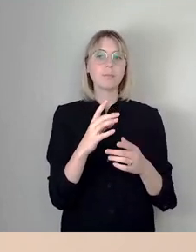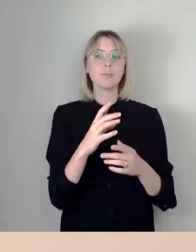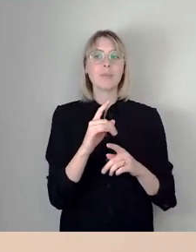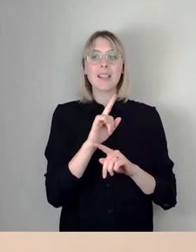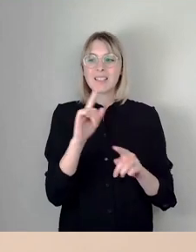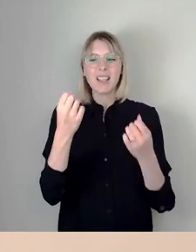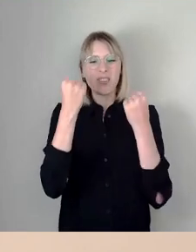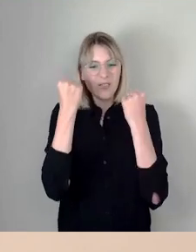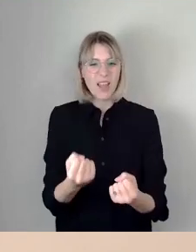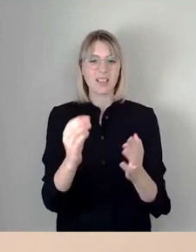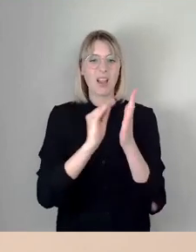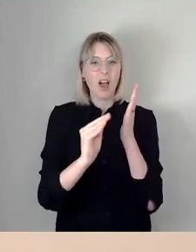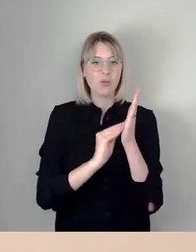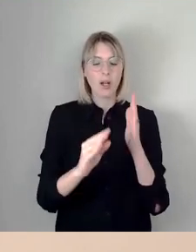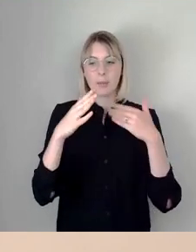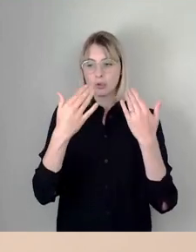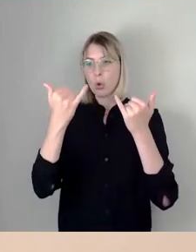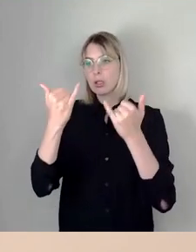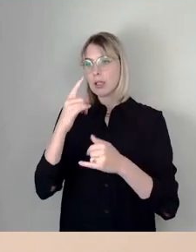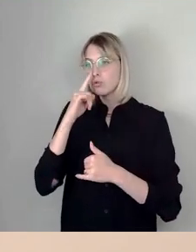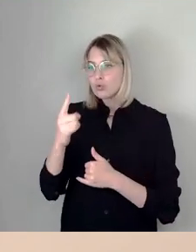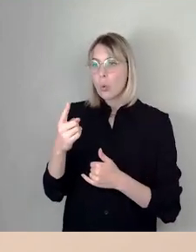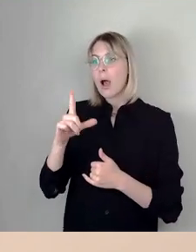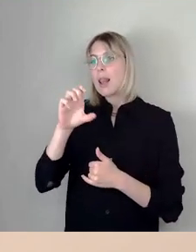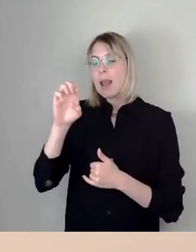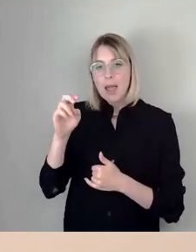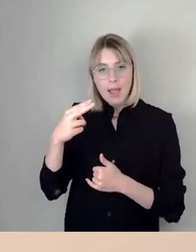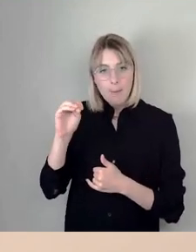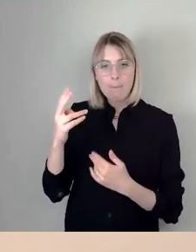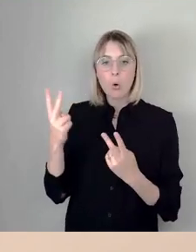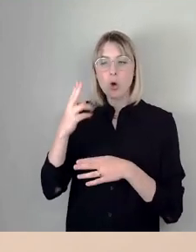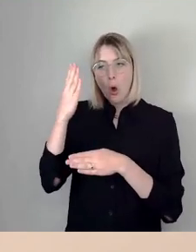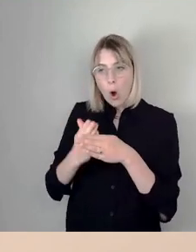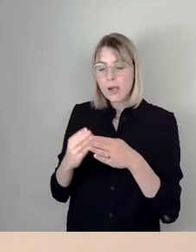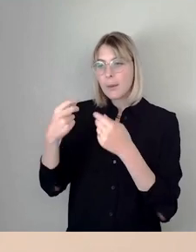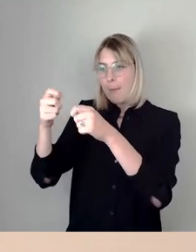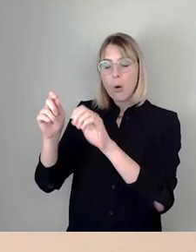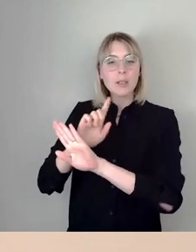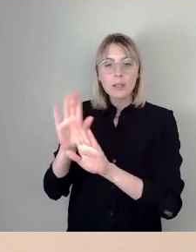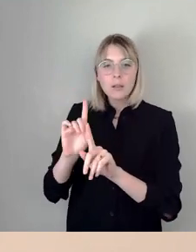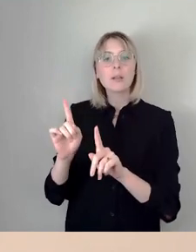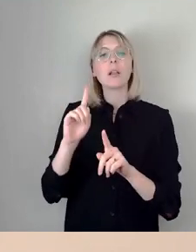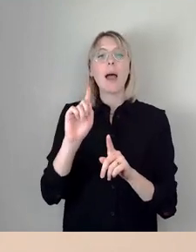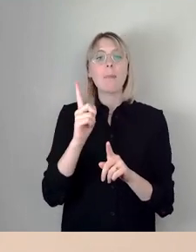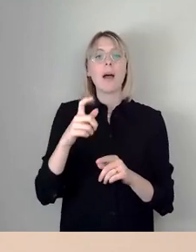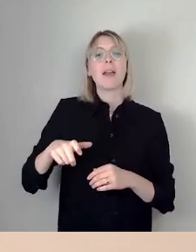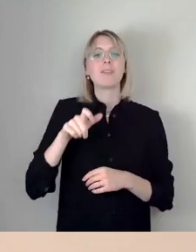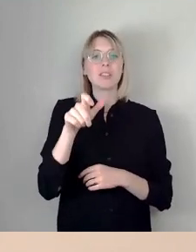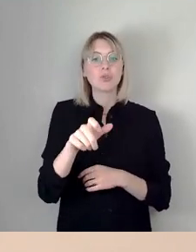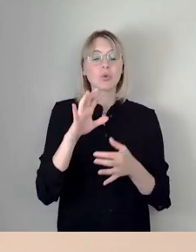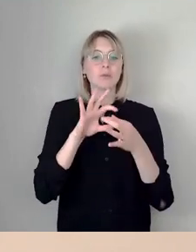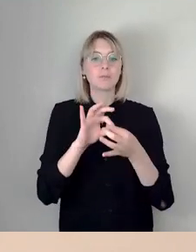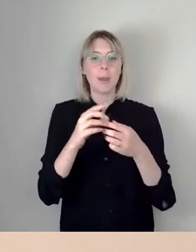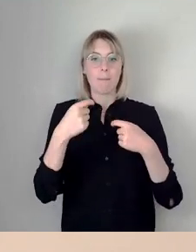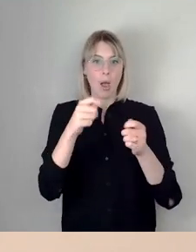steht dort auch nicht drin, wir bauen jetzt künftig nur mit Lehm oder Holz, sondern bei den Investitionen nicht nur sozusagen auf die reinen Baukosten, die